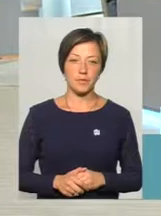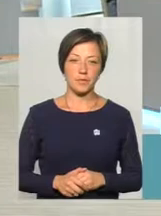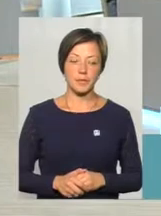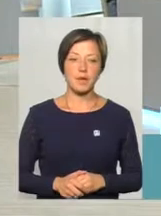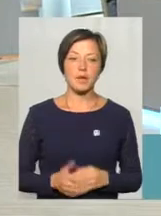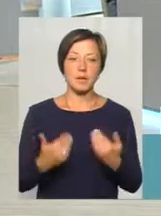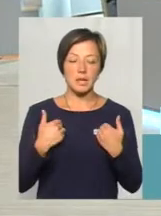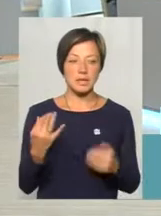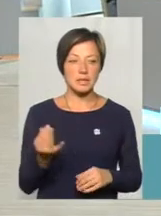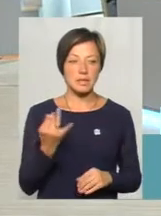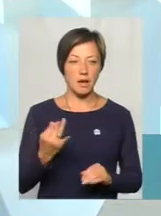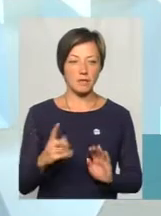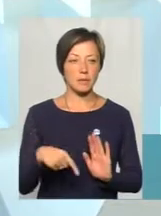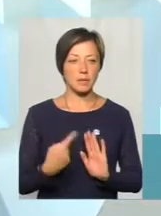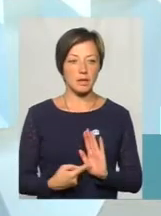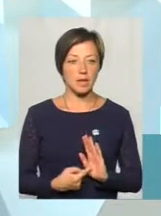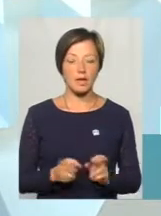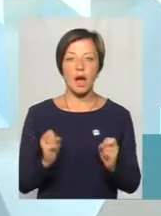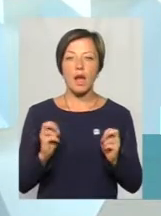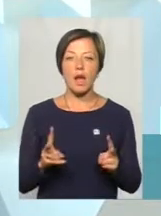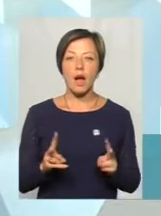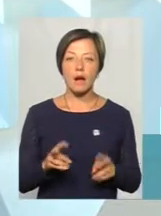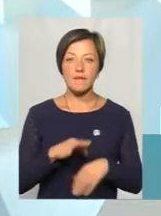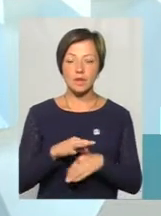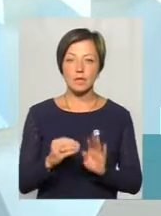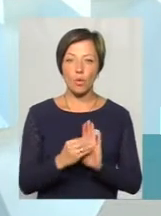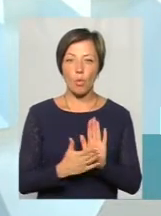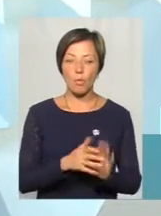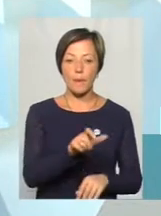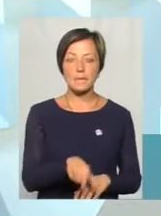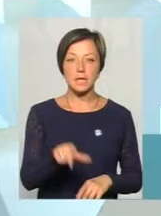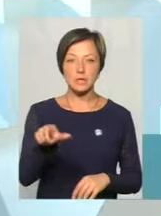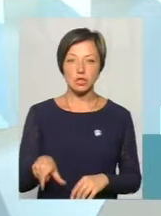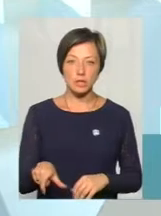Мене цікавить таке питання, а як ведеться облік пасажирів?